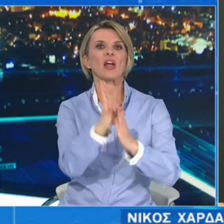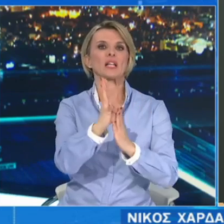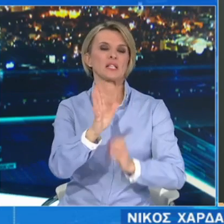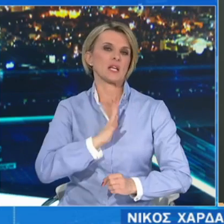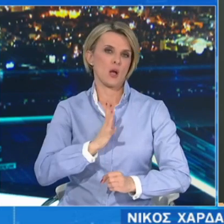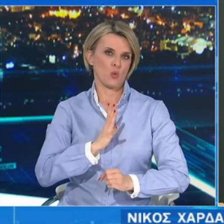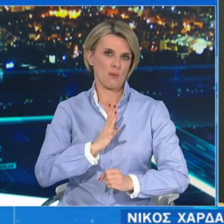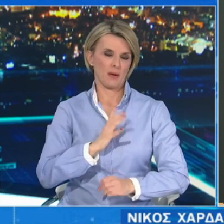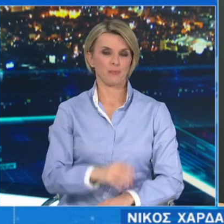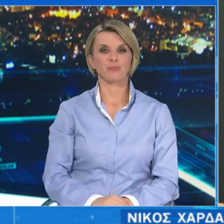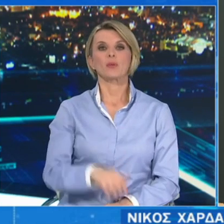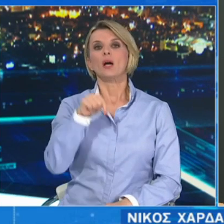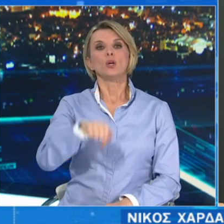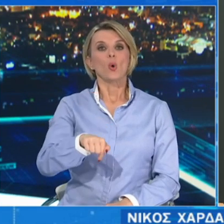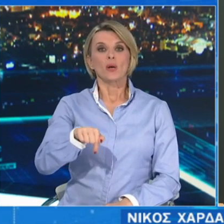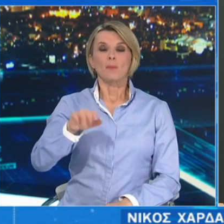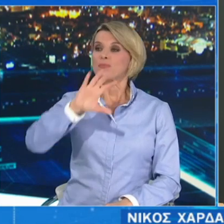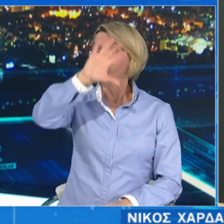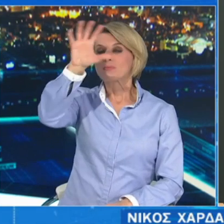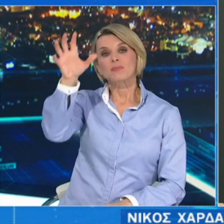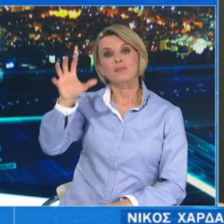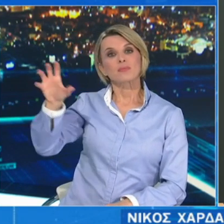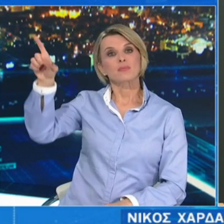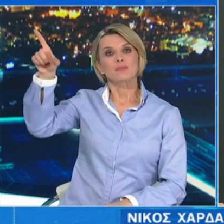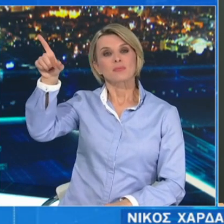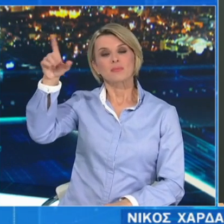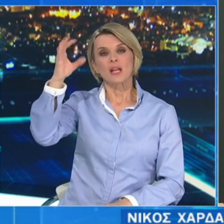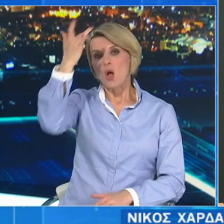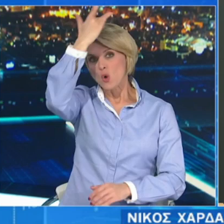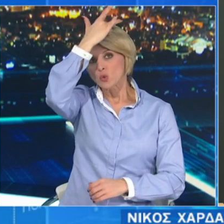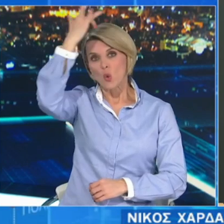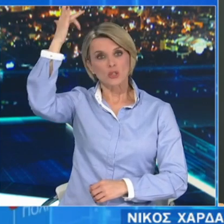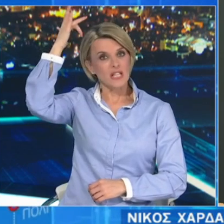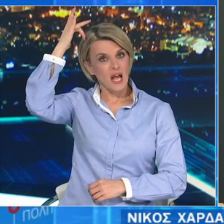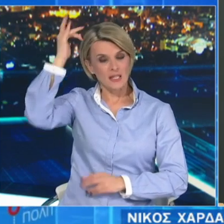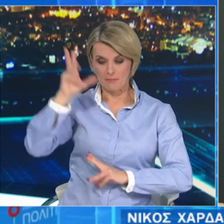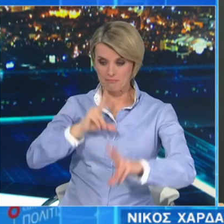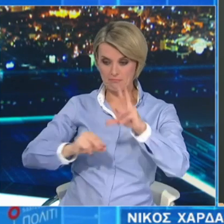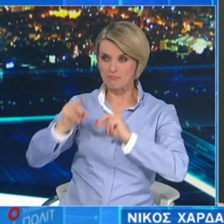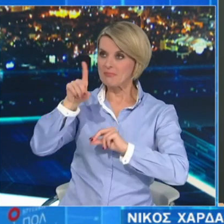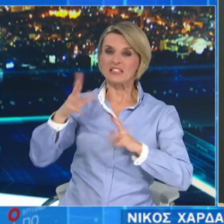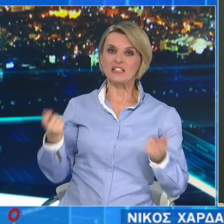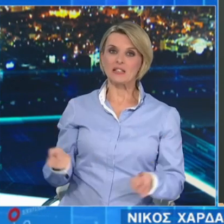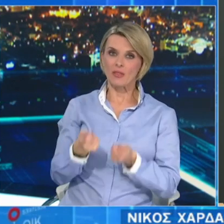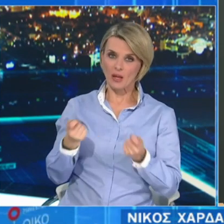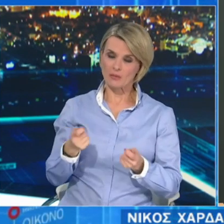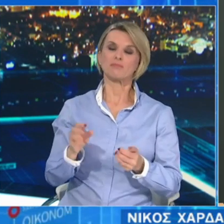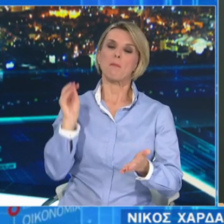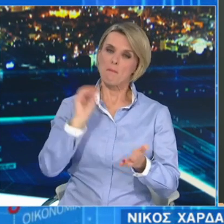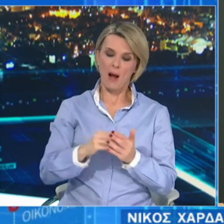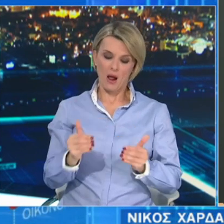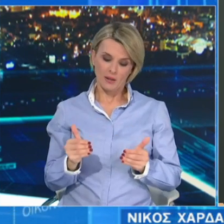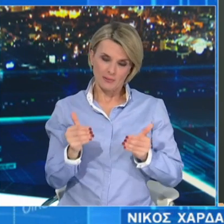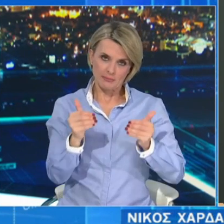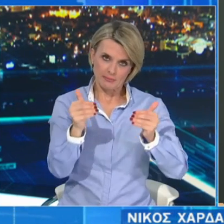Στην Περιφυριακή Ενότητα Κοζάνης, μετά από εισήγησης Επιτροπής των Εμπειρογνωμόνων και κατόπιν ομόφωνης απόφασης, παρατήρονται τα πρόσθετα περιοριστικά μέτρα στους